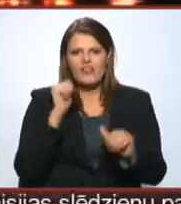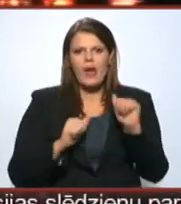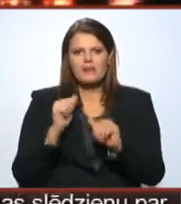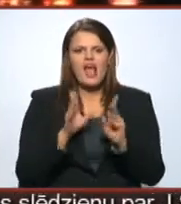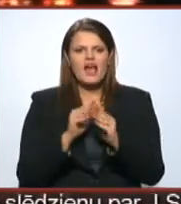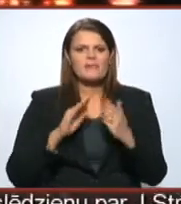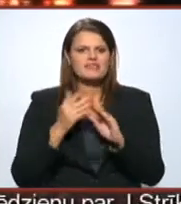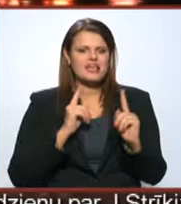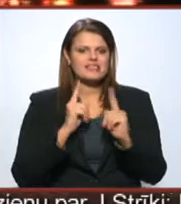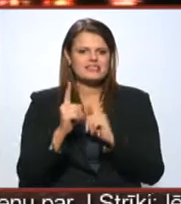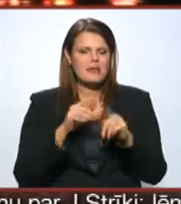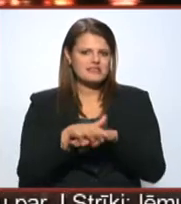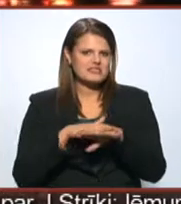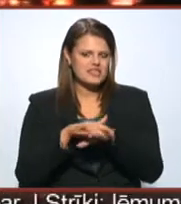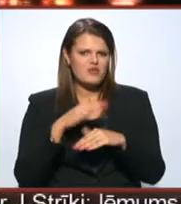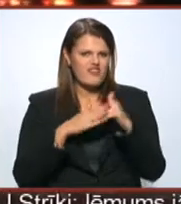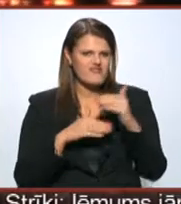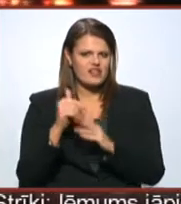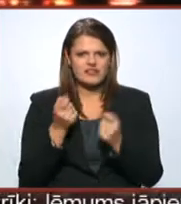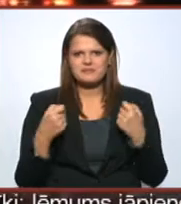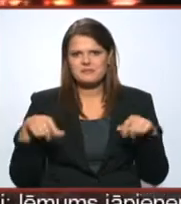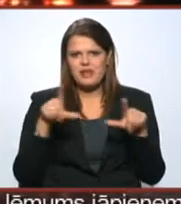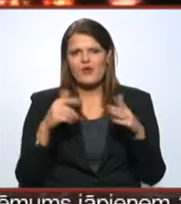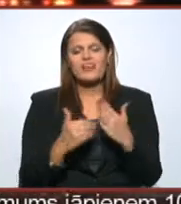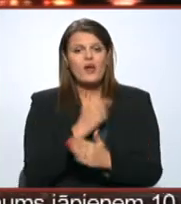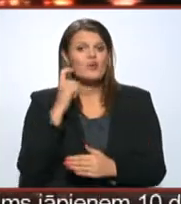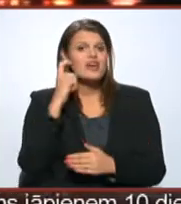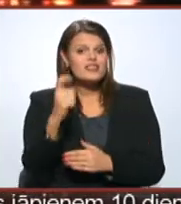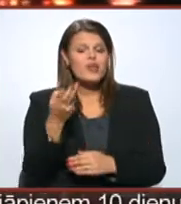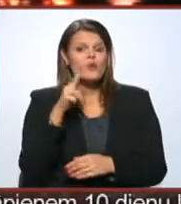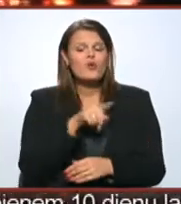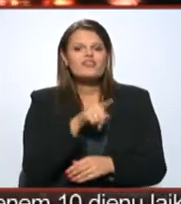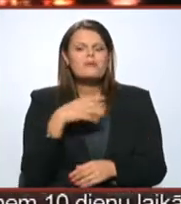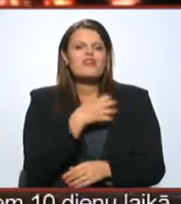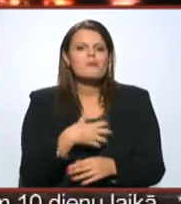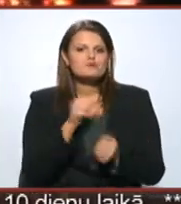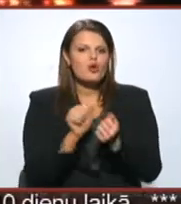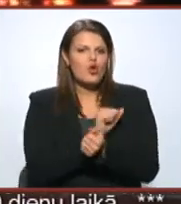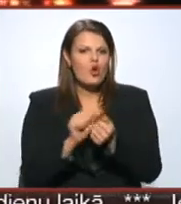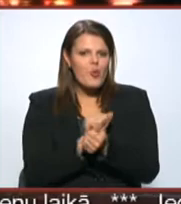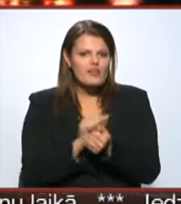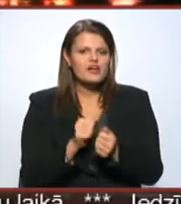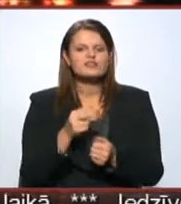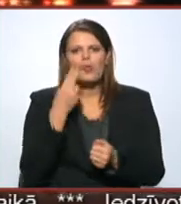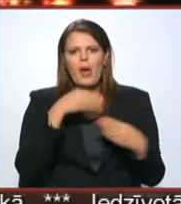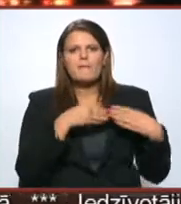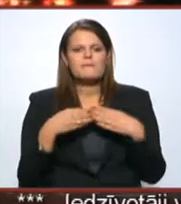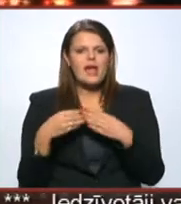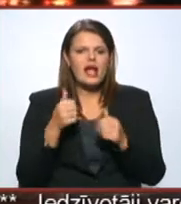Tāpēc kāpēc kāpēc kāpēc!